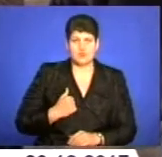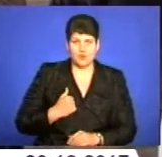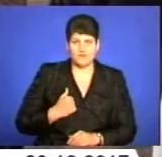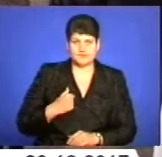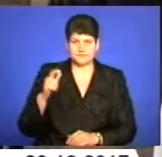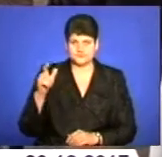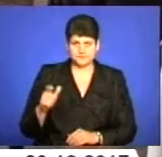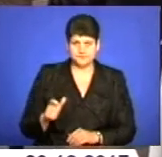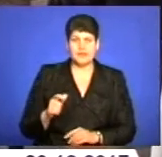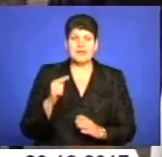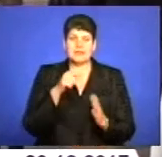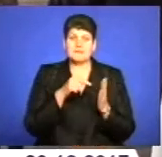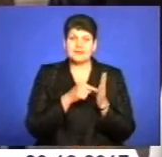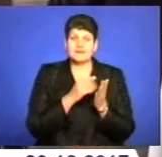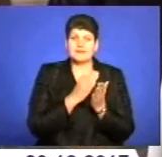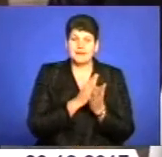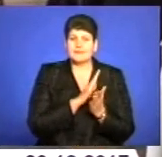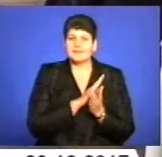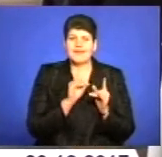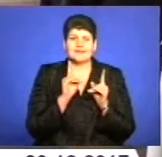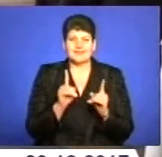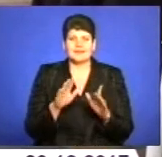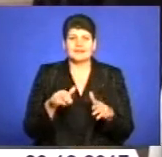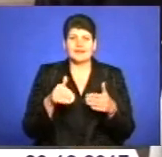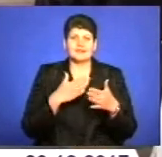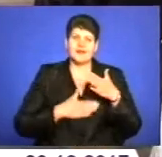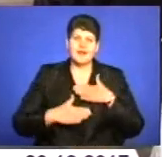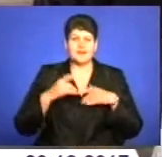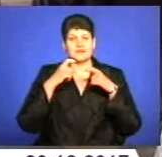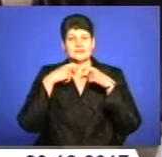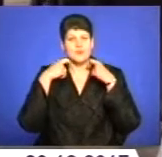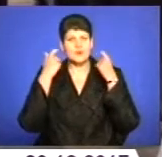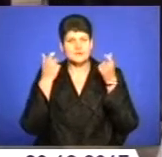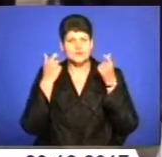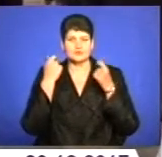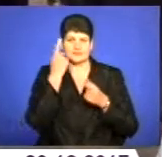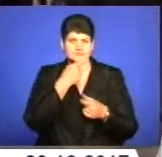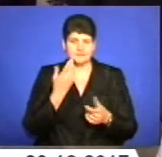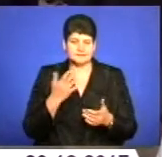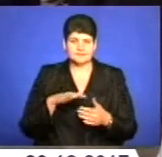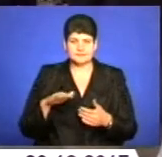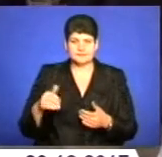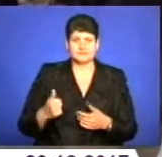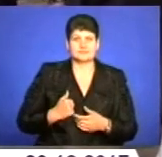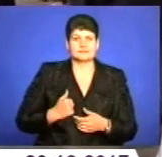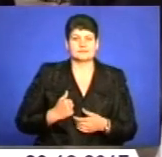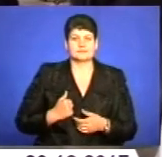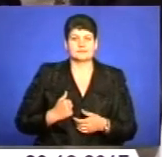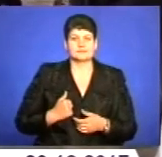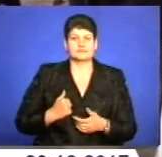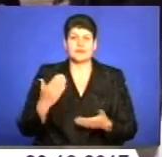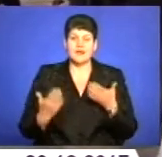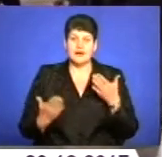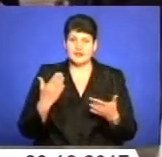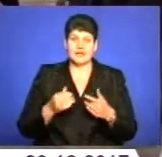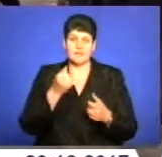на меті вони мають не лише принести радість і посмішки на обличчя дітей військових, але і в такий